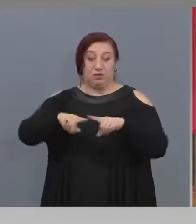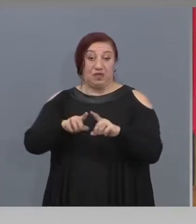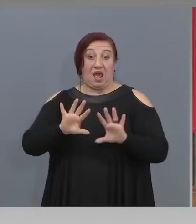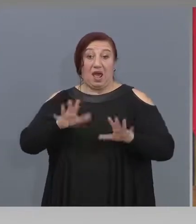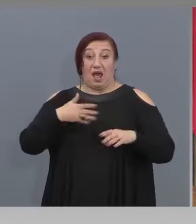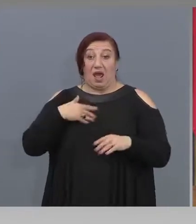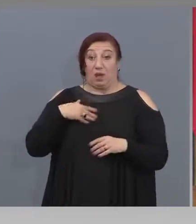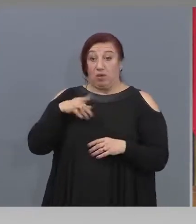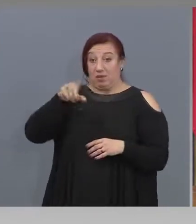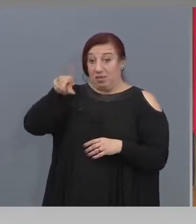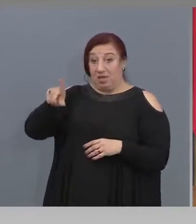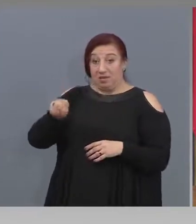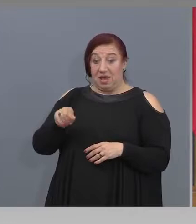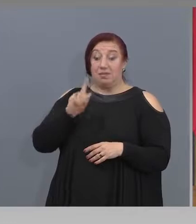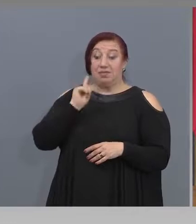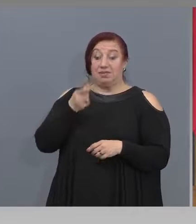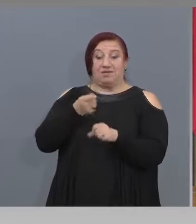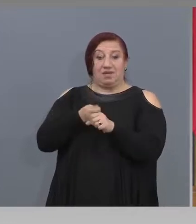трябва тръг да се прави.